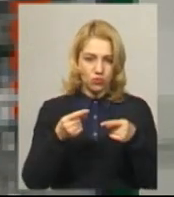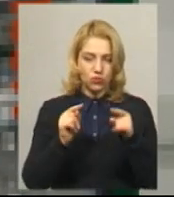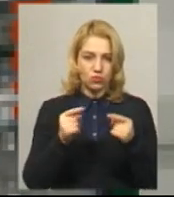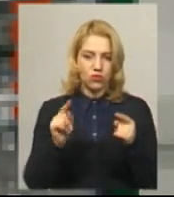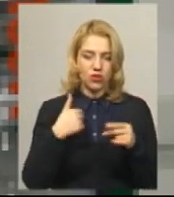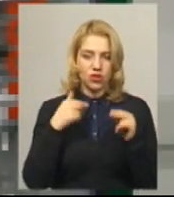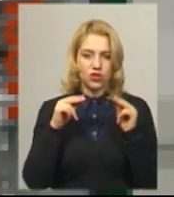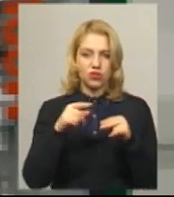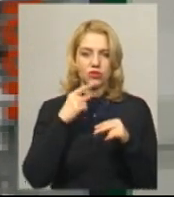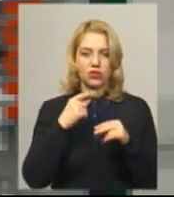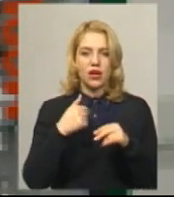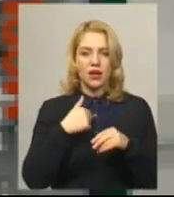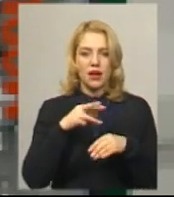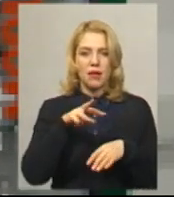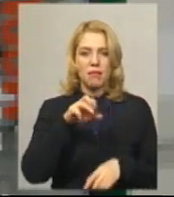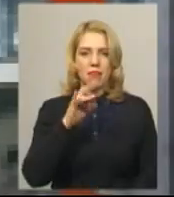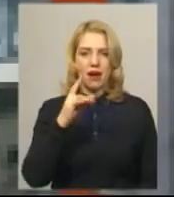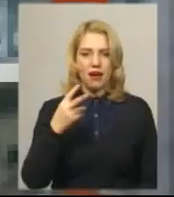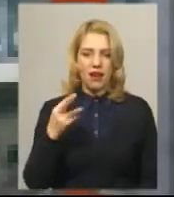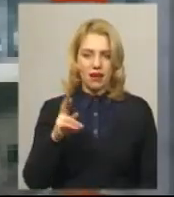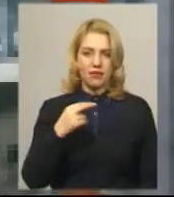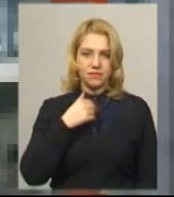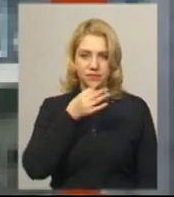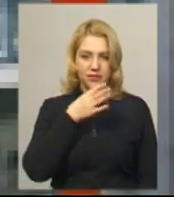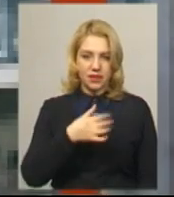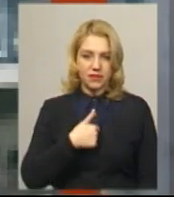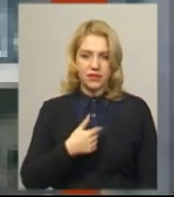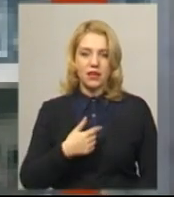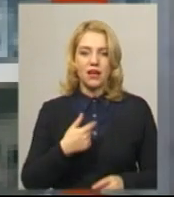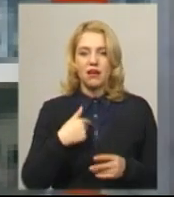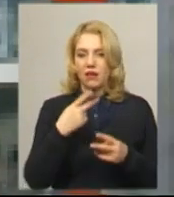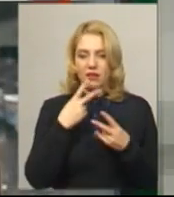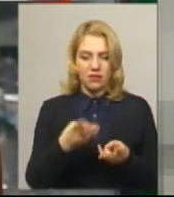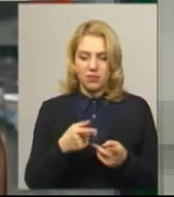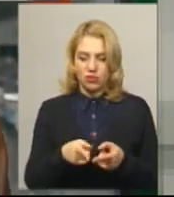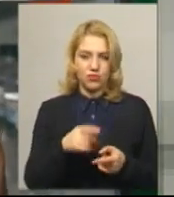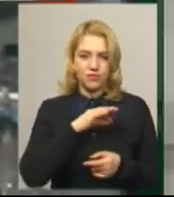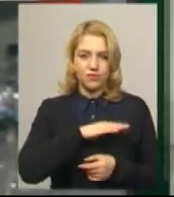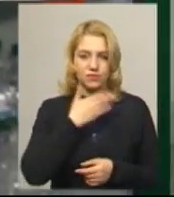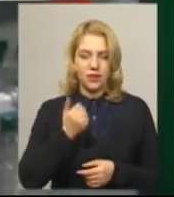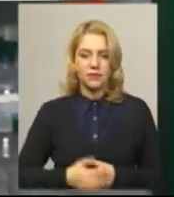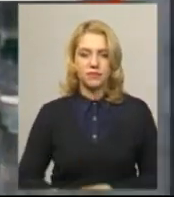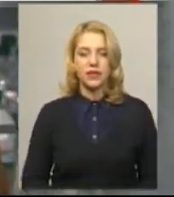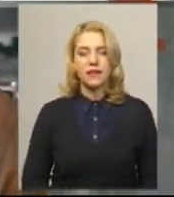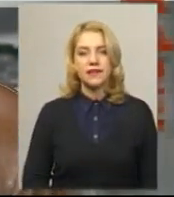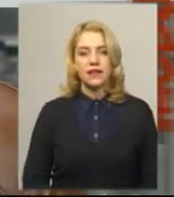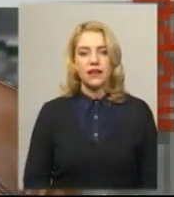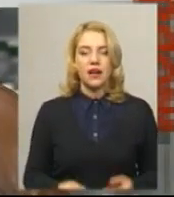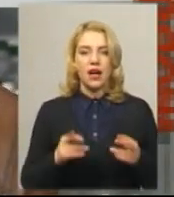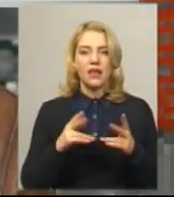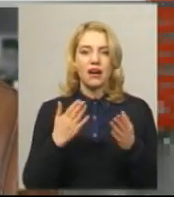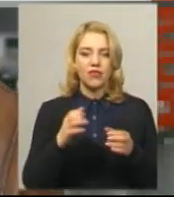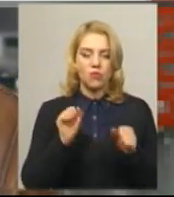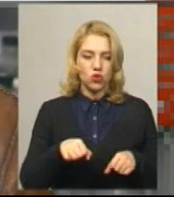я взагалі довіряю марліву маскам на сьогоднішній день. Дивлячись на ню, я не бачу там стандарт. Чи якось можете ви сьогодні контролювати